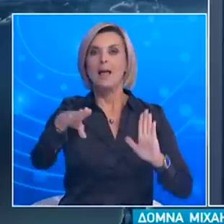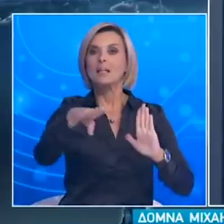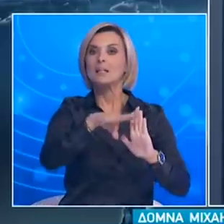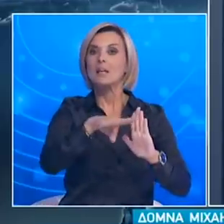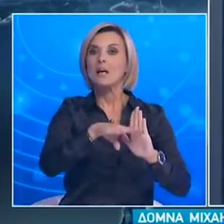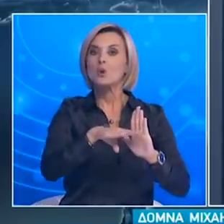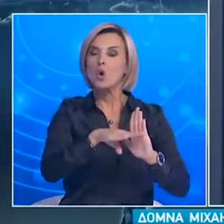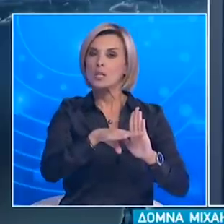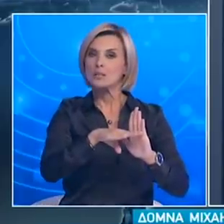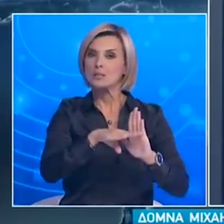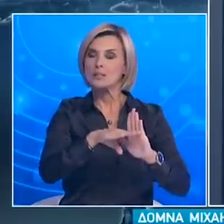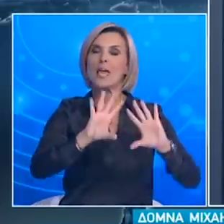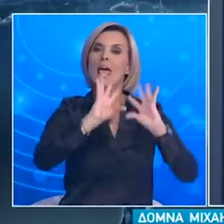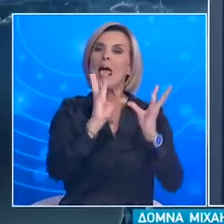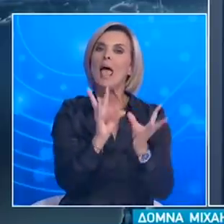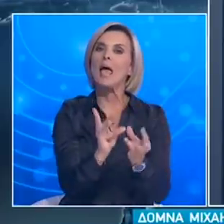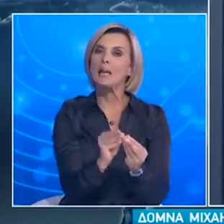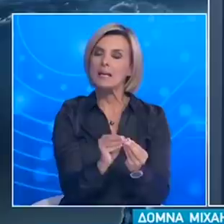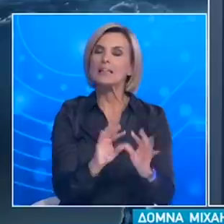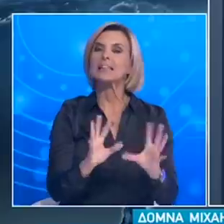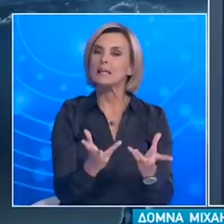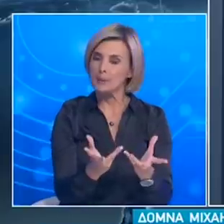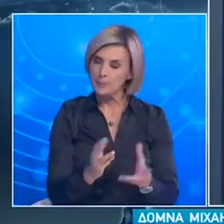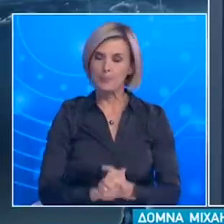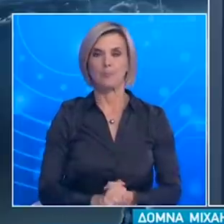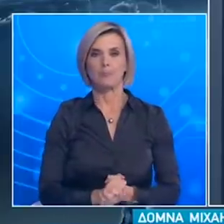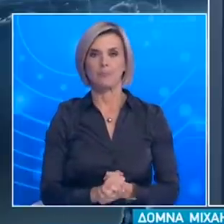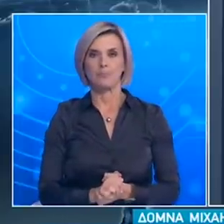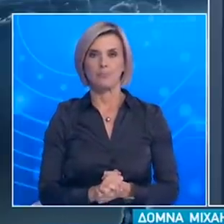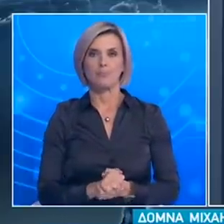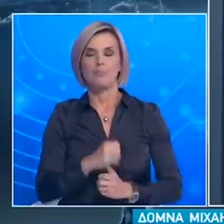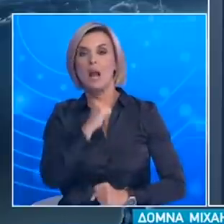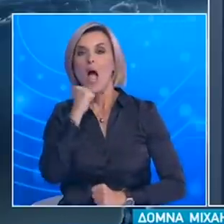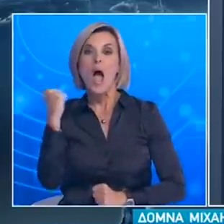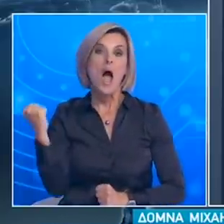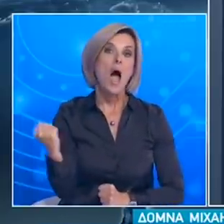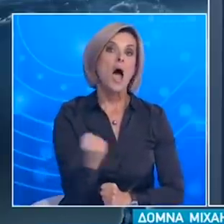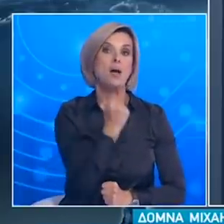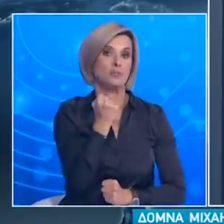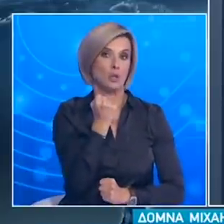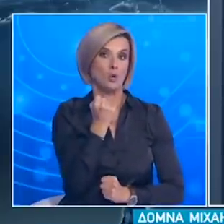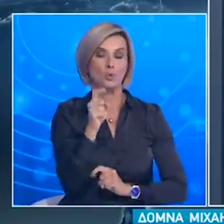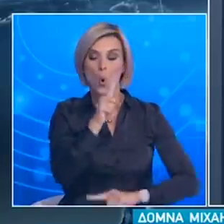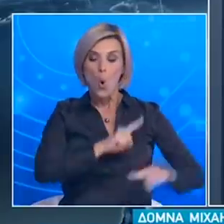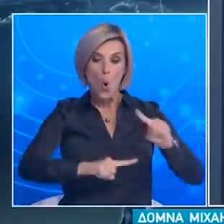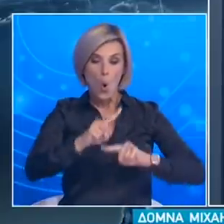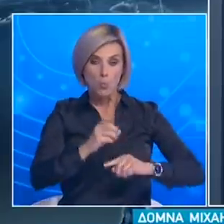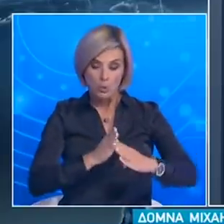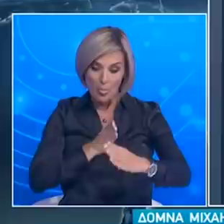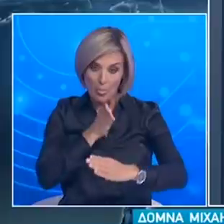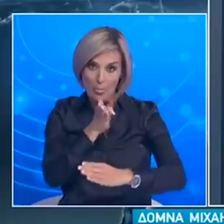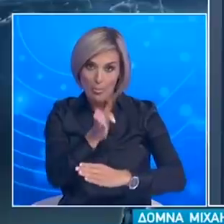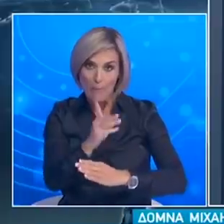των μονάδων Ανάμεσα σε άλλα θα προβλέπονται οι αυστηρές προϋποθέσεις για τις νέες εισαγωγές φιλοξενούμενων